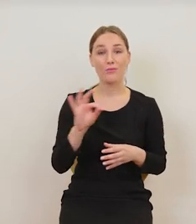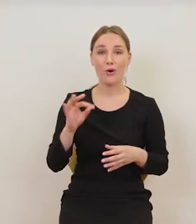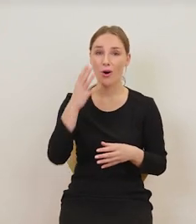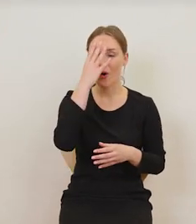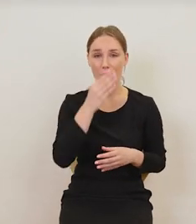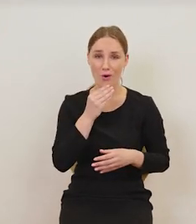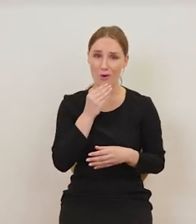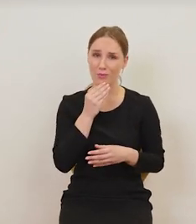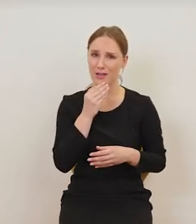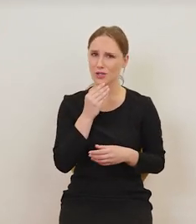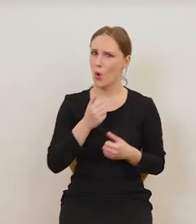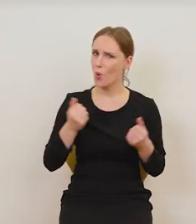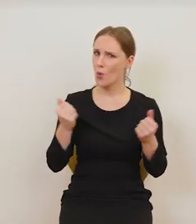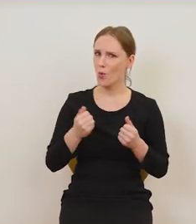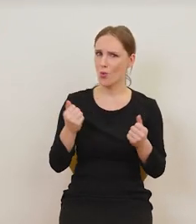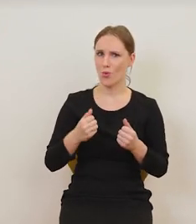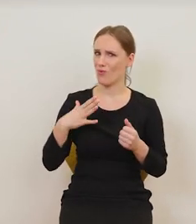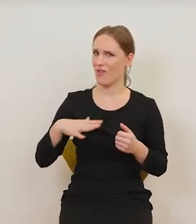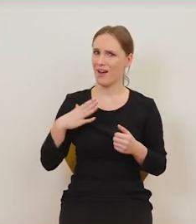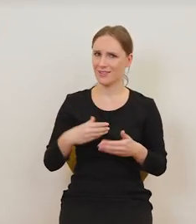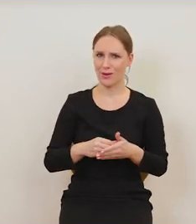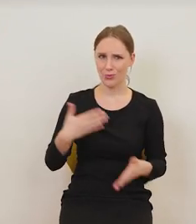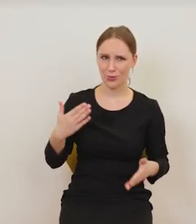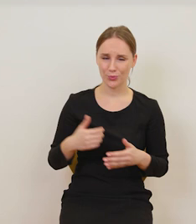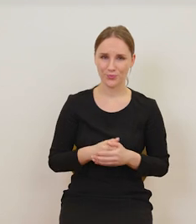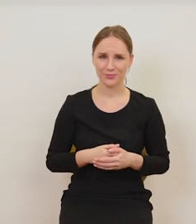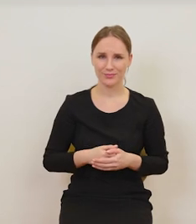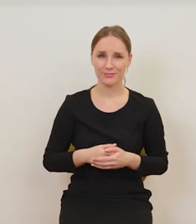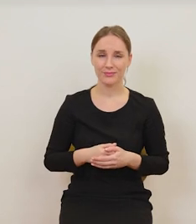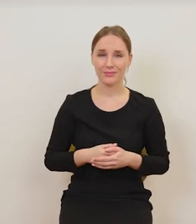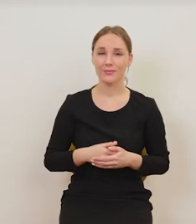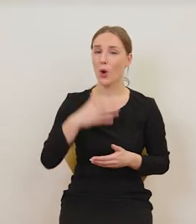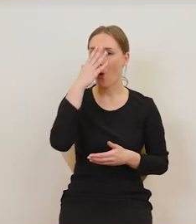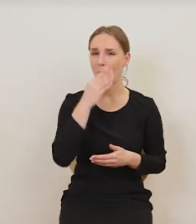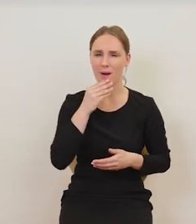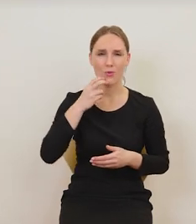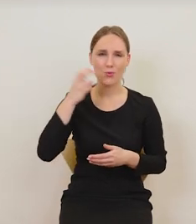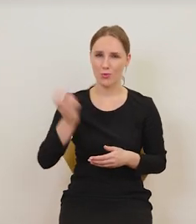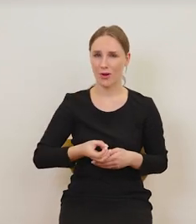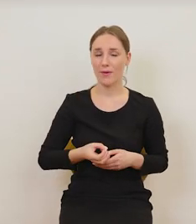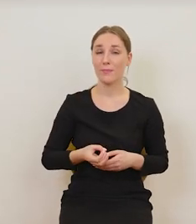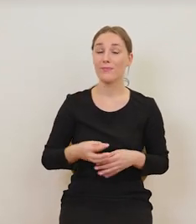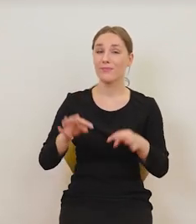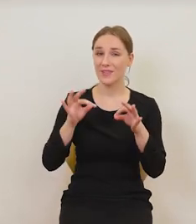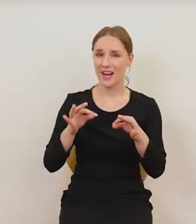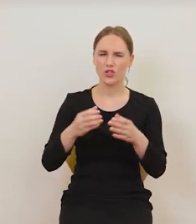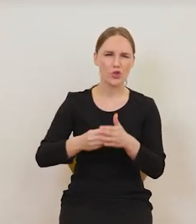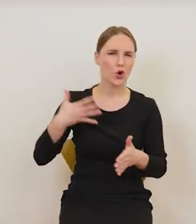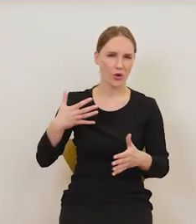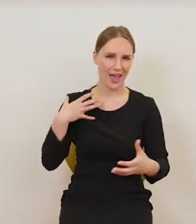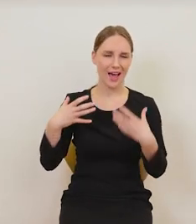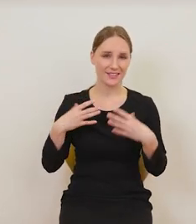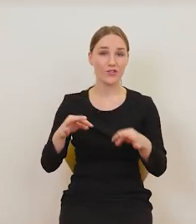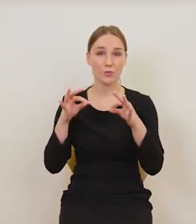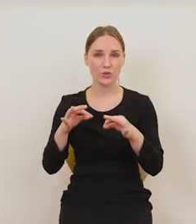tej chwili o wiele warte, bardzo takie ciekawe. Dlatego tych współczesnych, bardzo drogich artystów